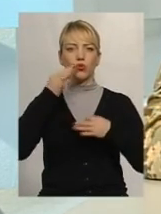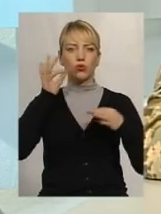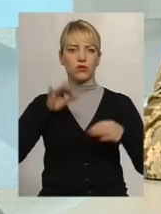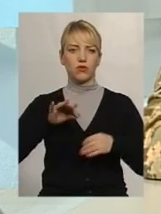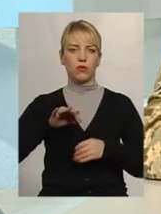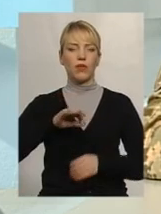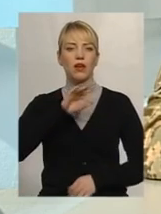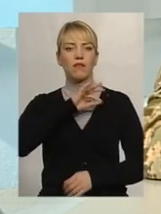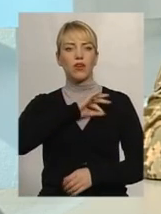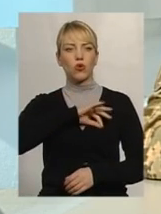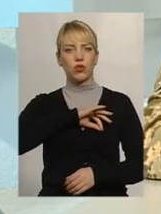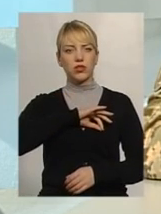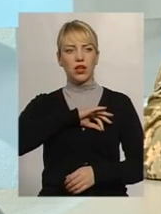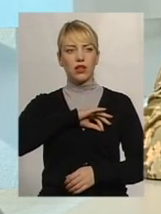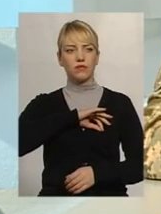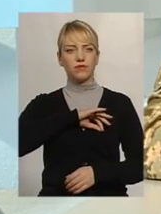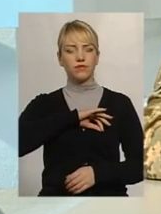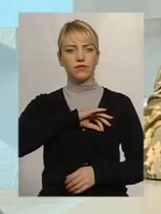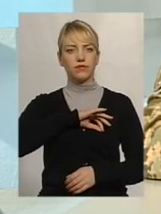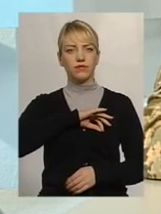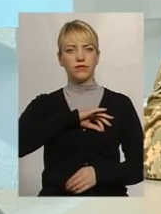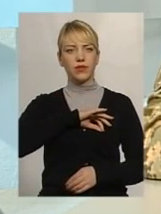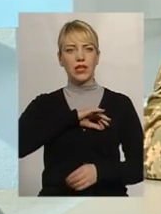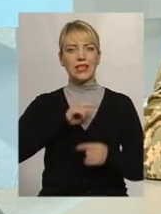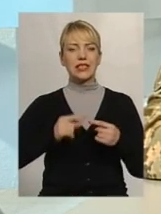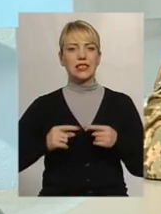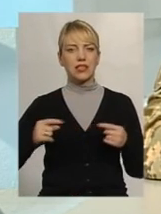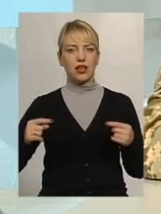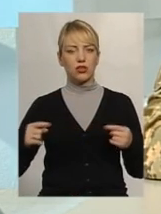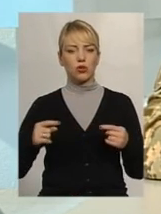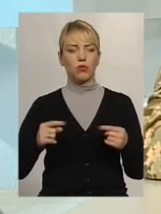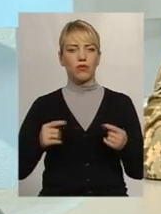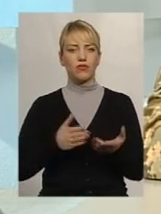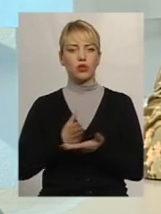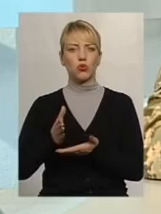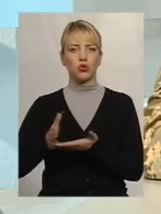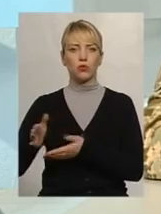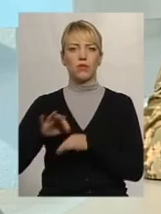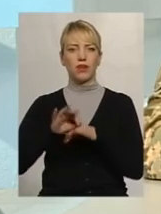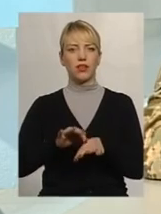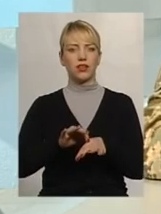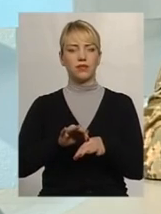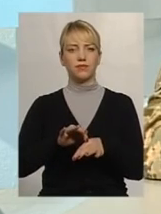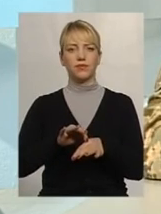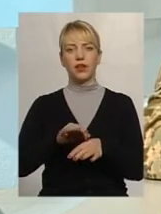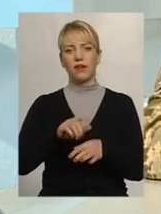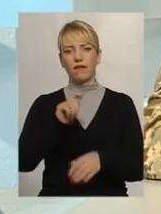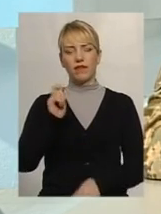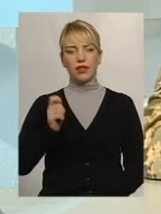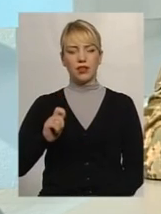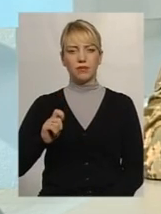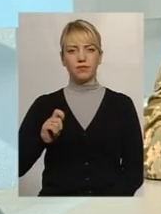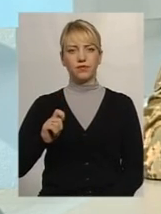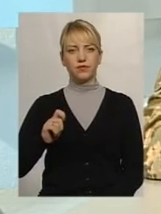засобів, способів ведення війни. І